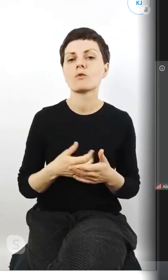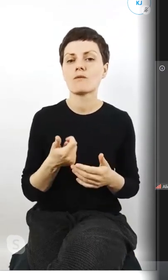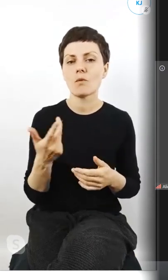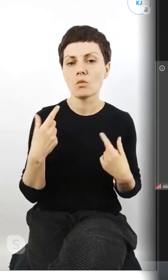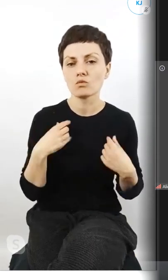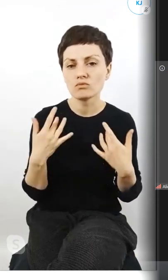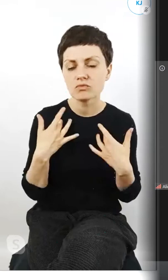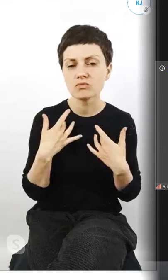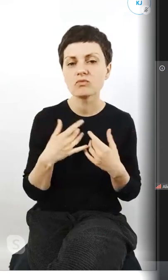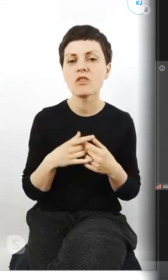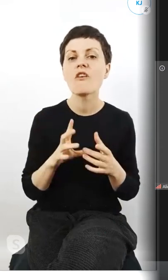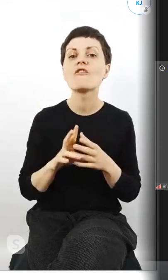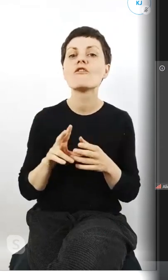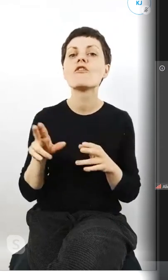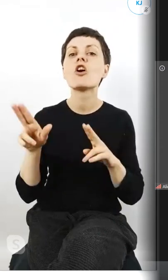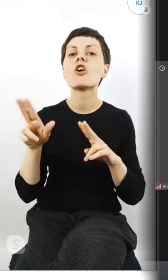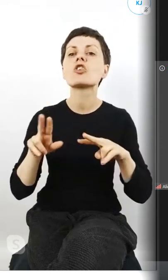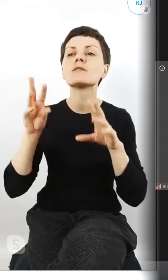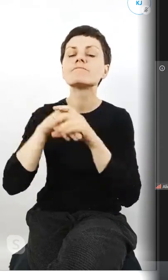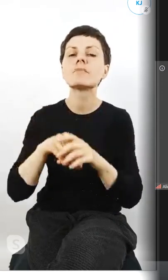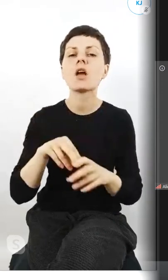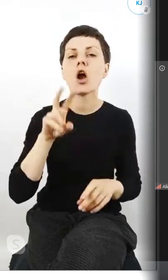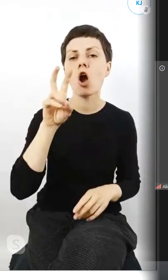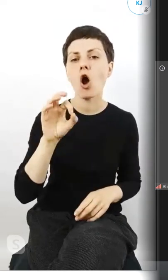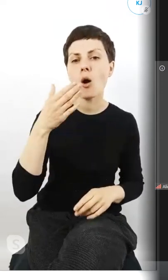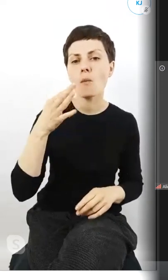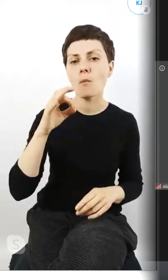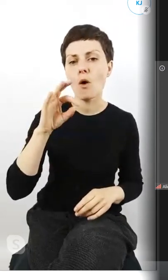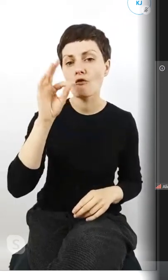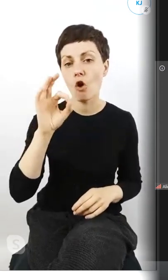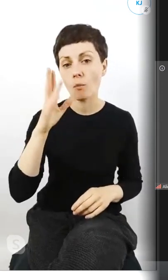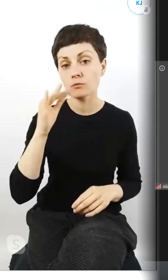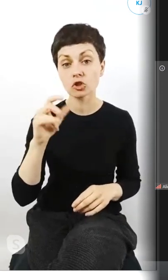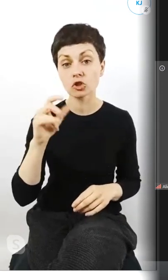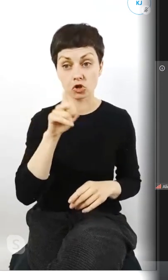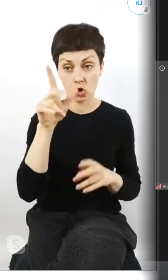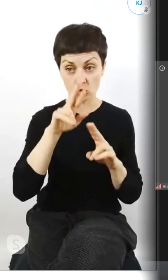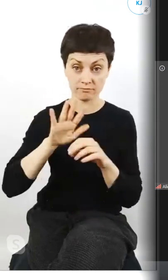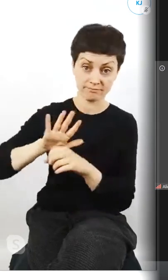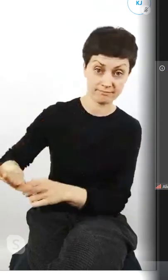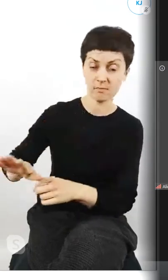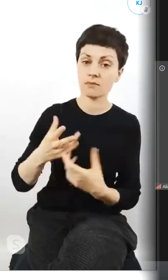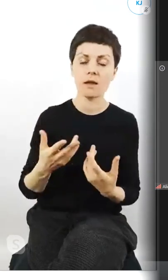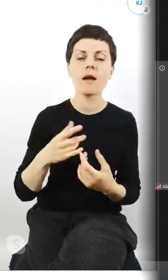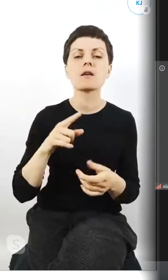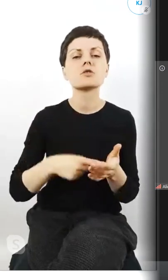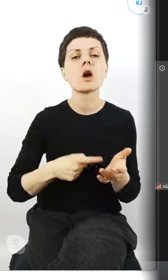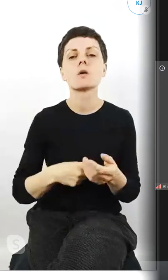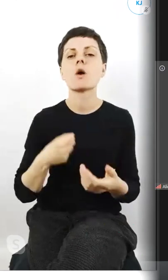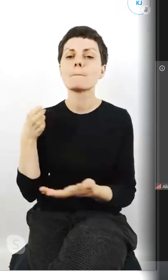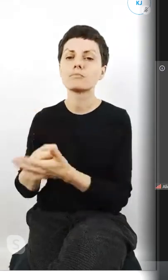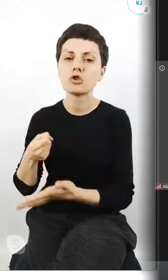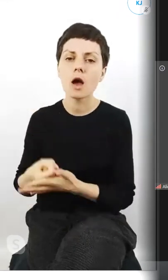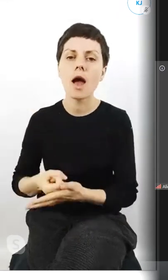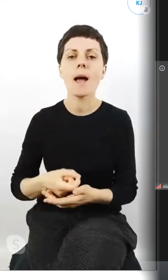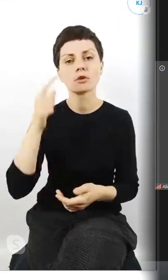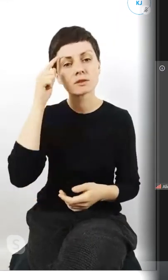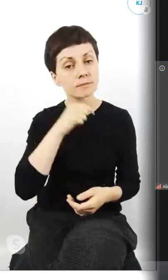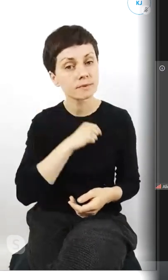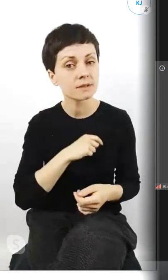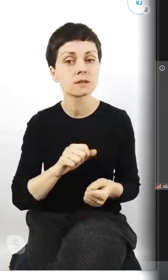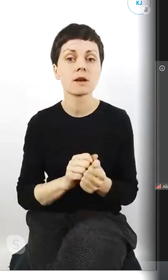w rodzinach homofobicznych, czy są wyautowani, czy nie, to często spotyka ich przemoc, czy głównie psychiczna, czy